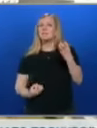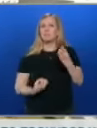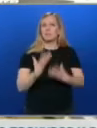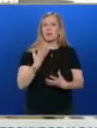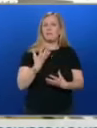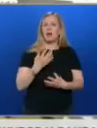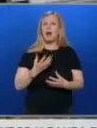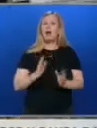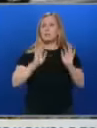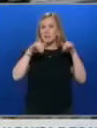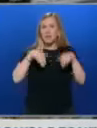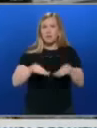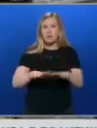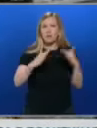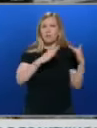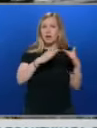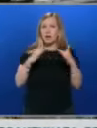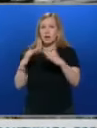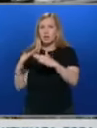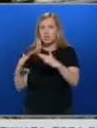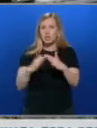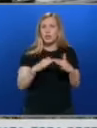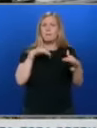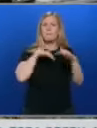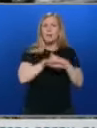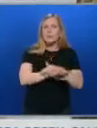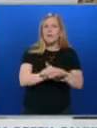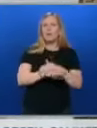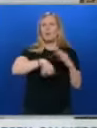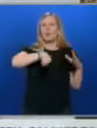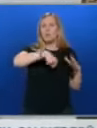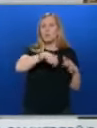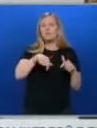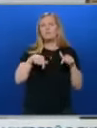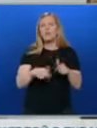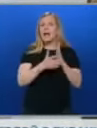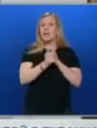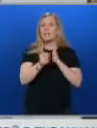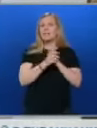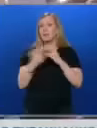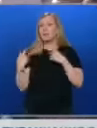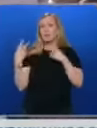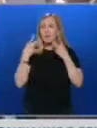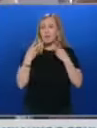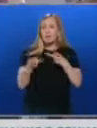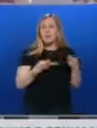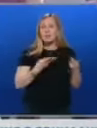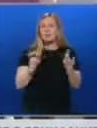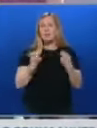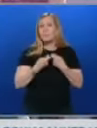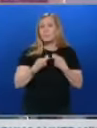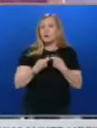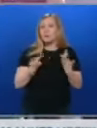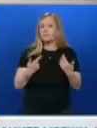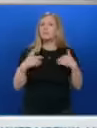наводнявана вътре. До половината. И кухнята има зад. Трябва си експерти да дойдат, да видят това, дренаж ли какво. Днес започна